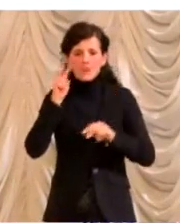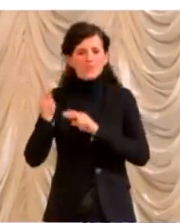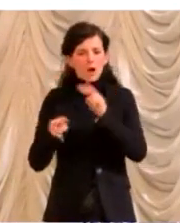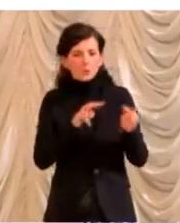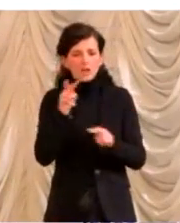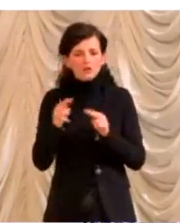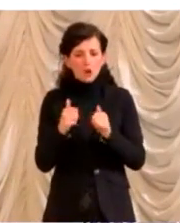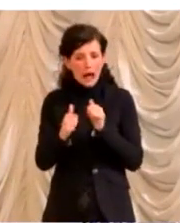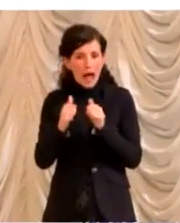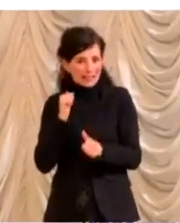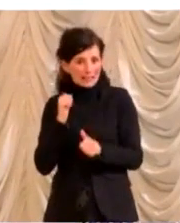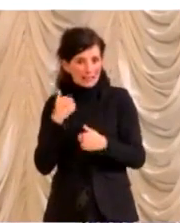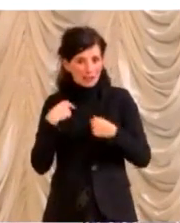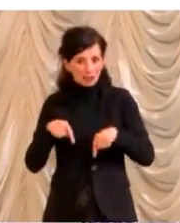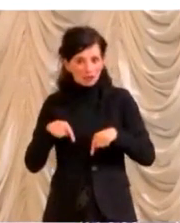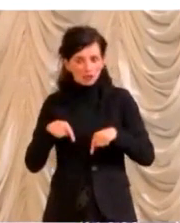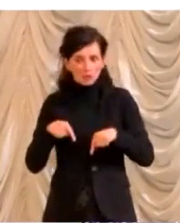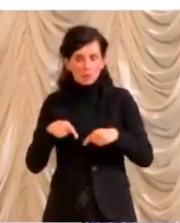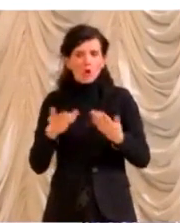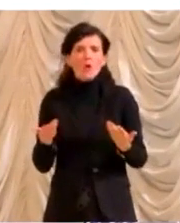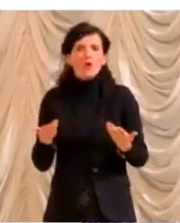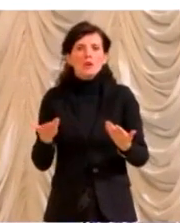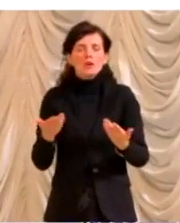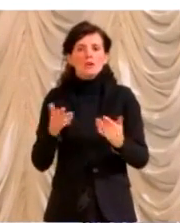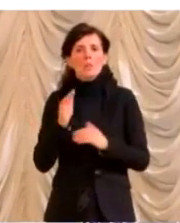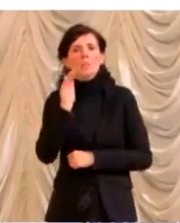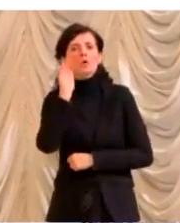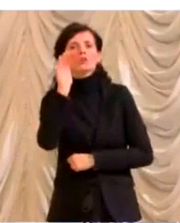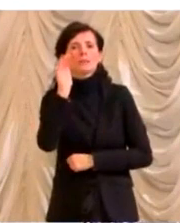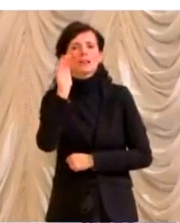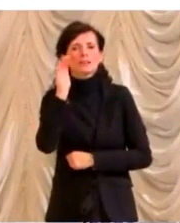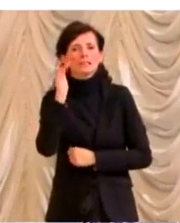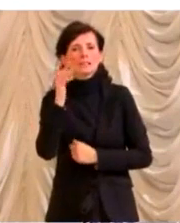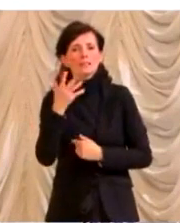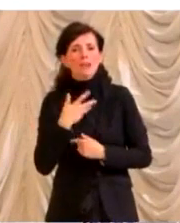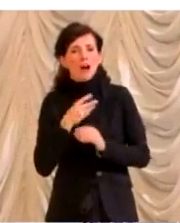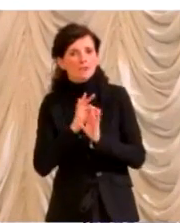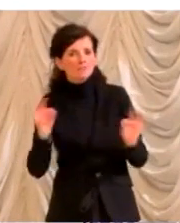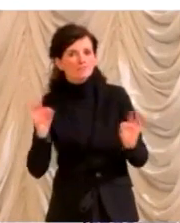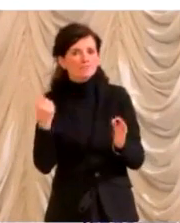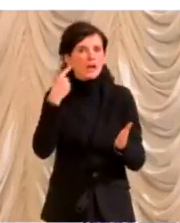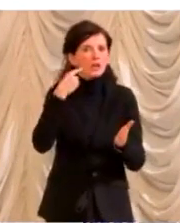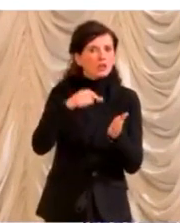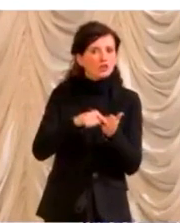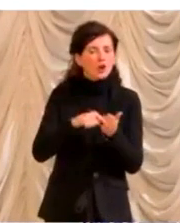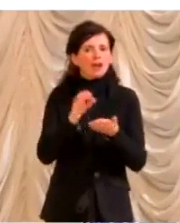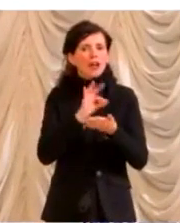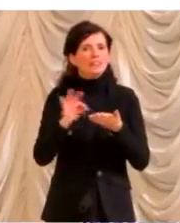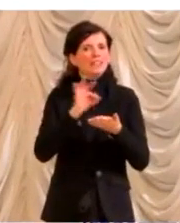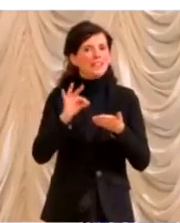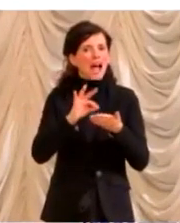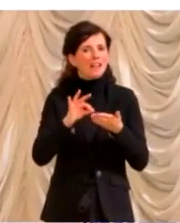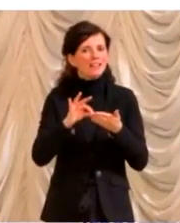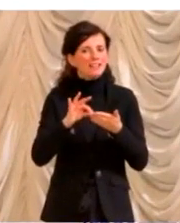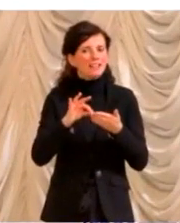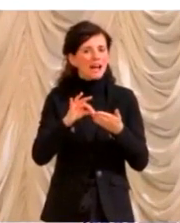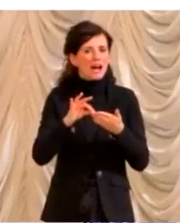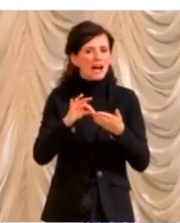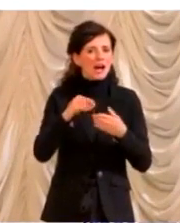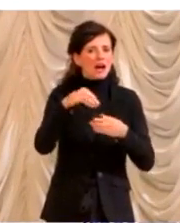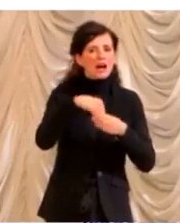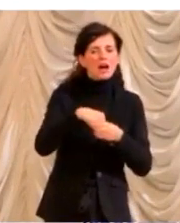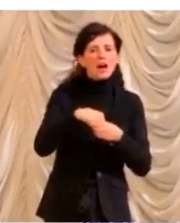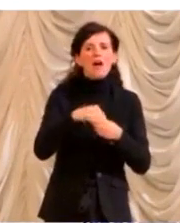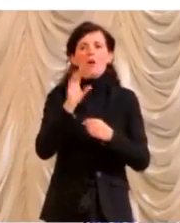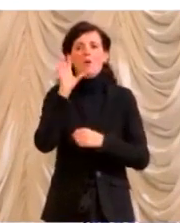anticipo, non c'è una prospettiva di ritornare alle attività didattiche ordinarie, a scuola, all'università. Questo lo